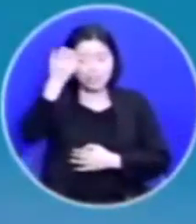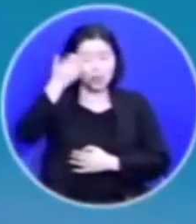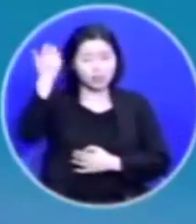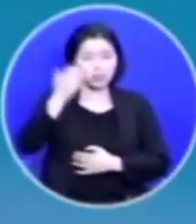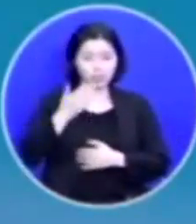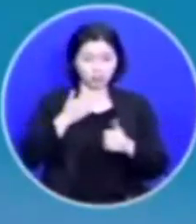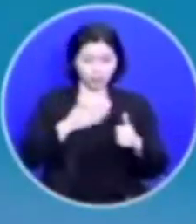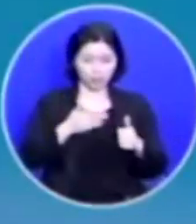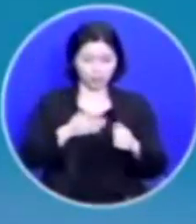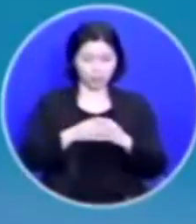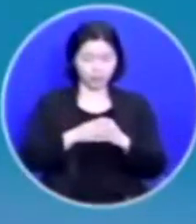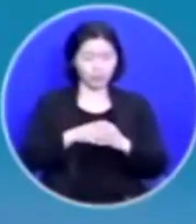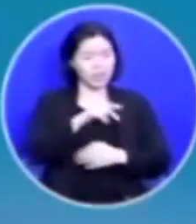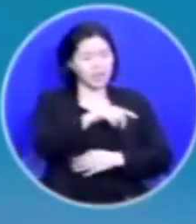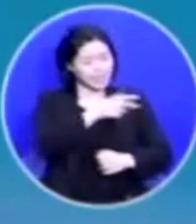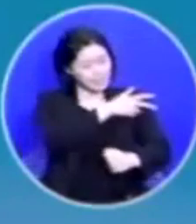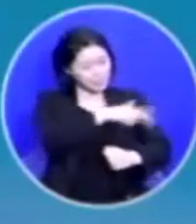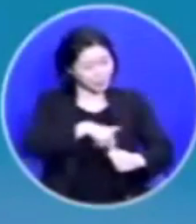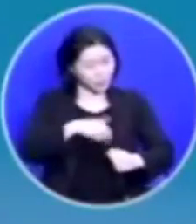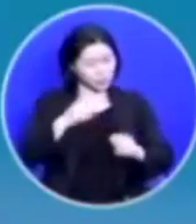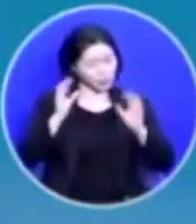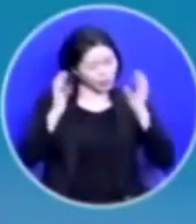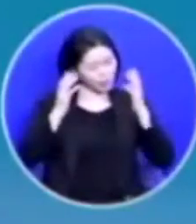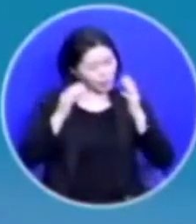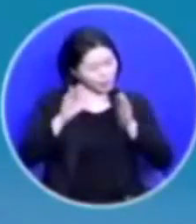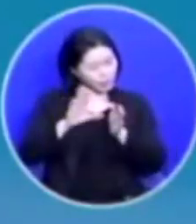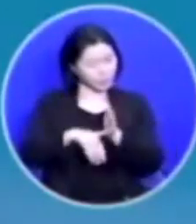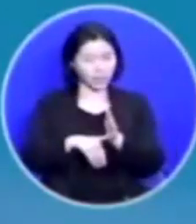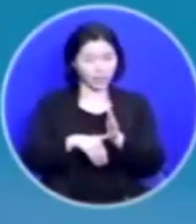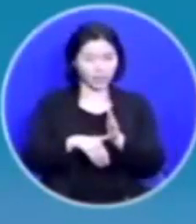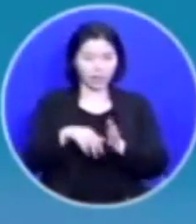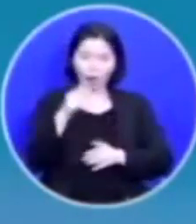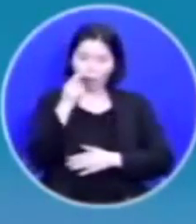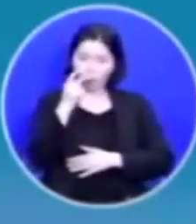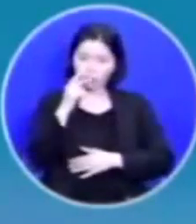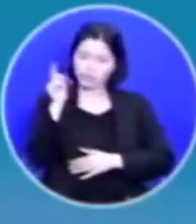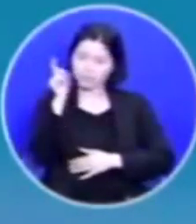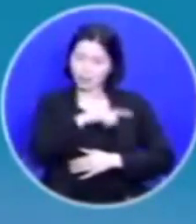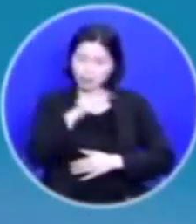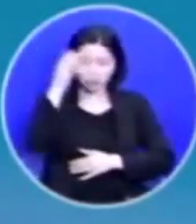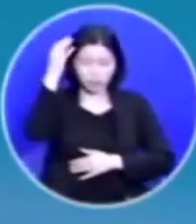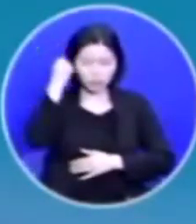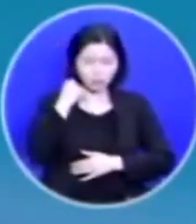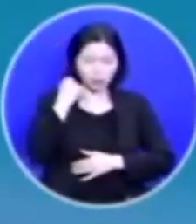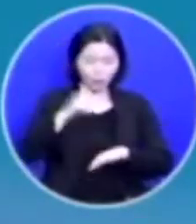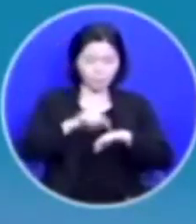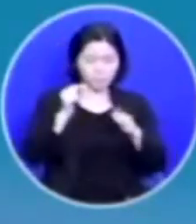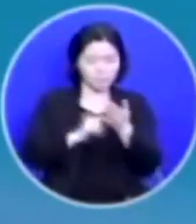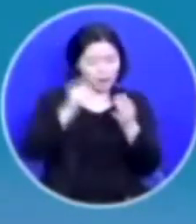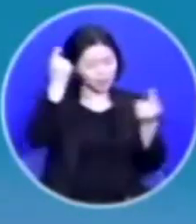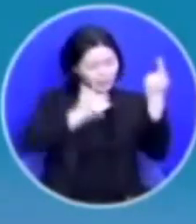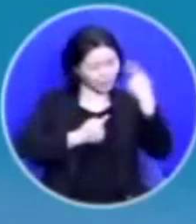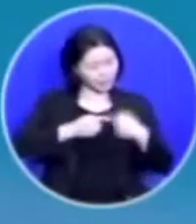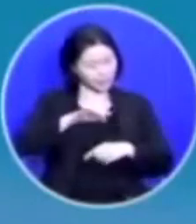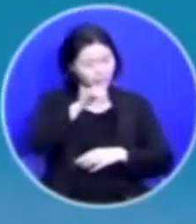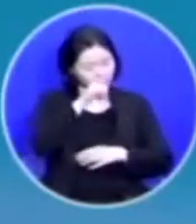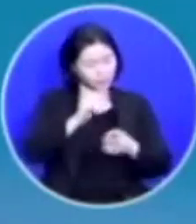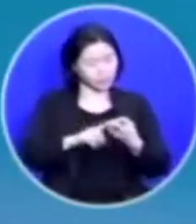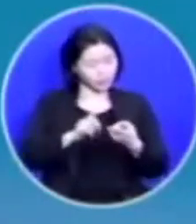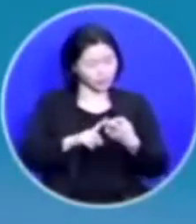집사님의 어린 시절에 혹시 나쁜 기억 마음의 상처가 있는지를